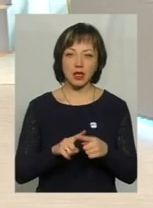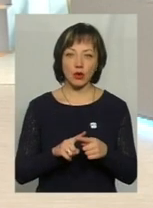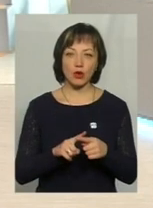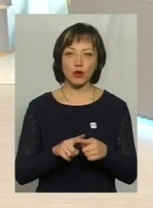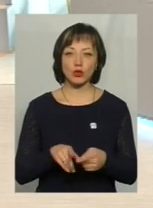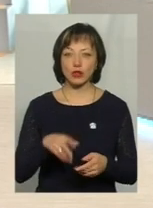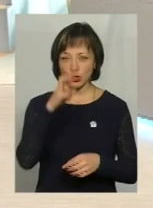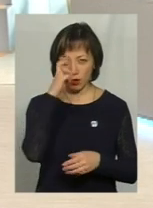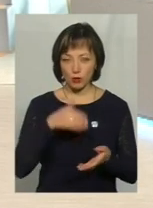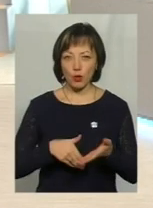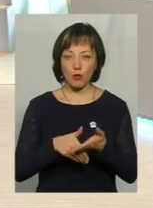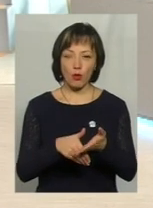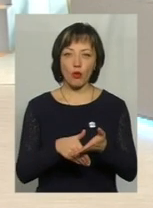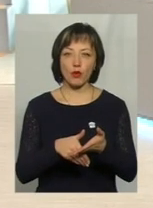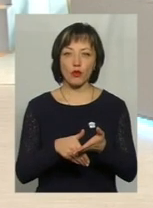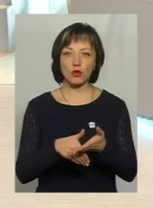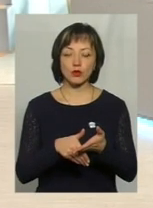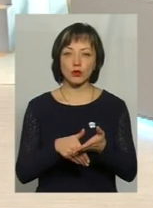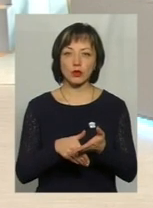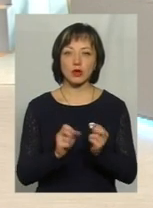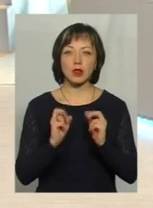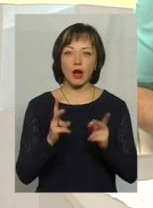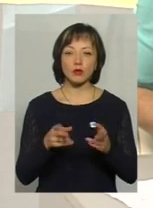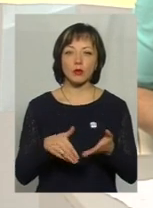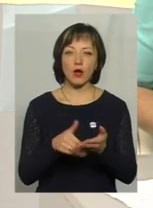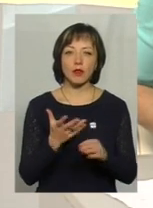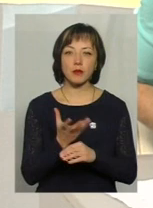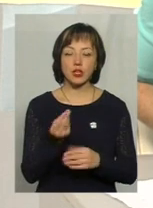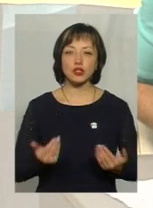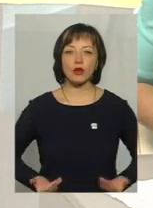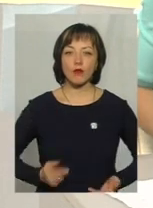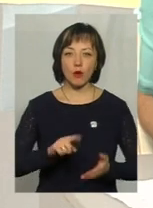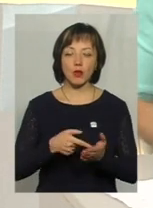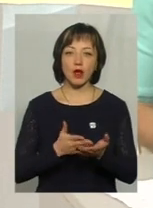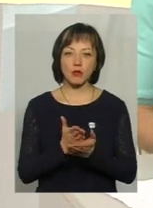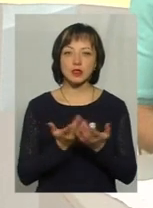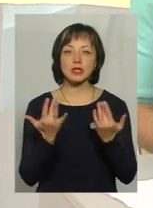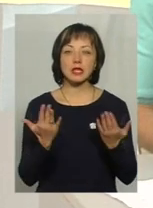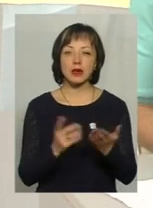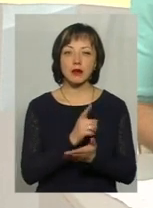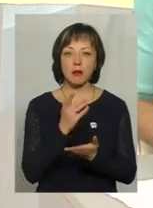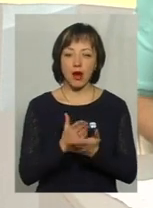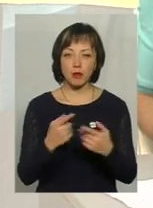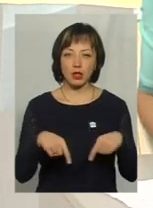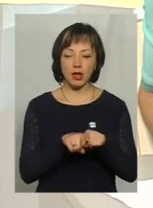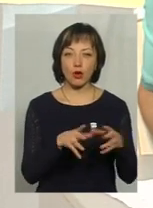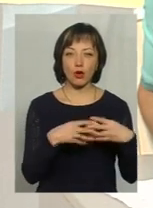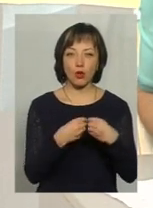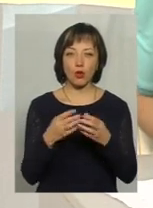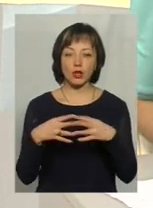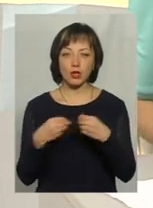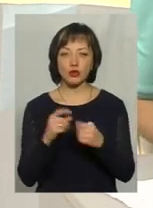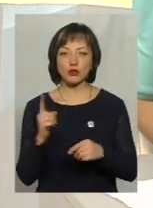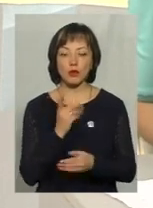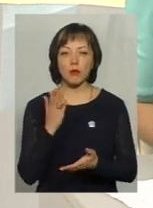адресною державною допомогою, як допомогою на оплату житлово-кумунальних послуг? Скільки маємо таких родин, що мали,